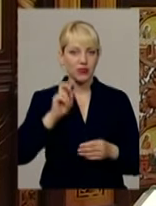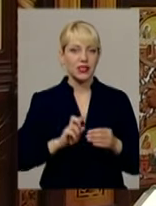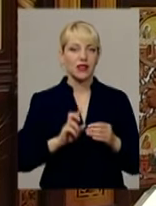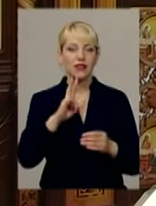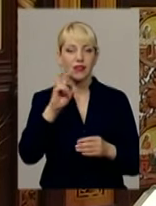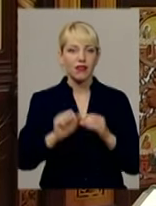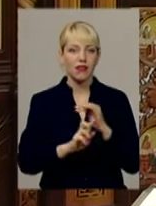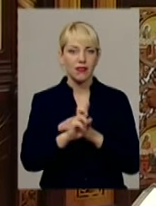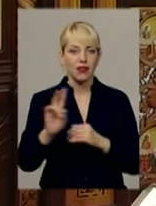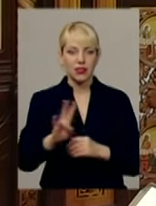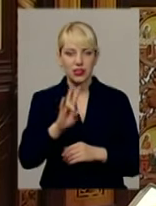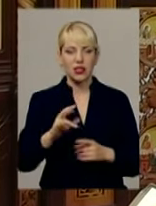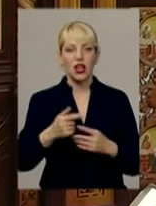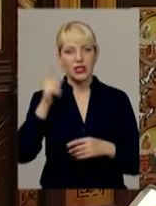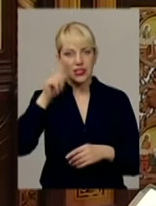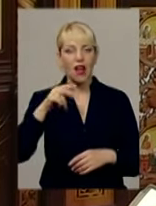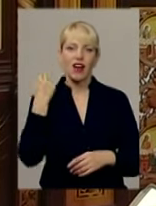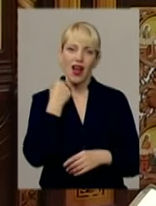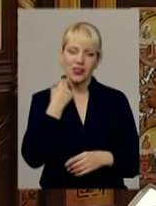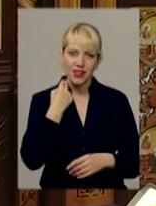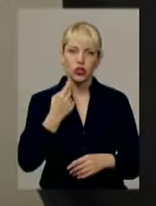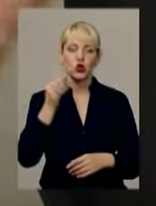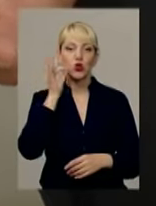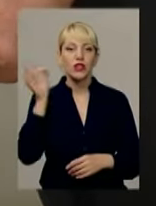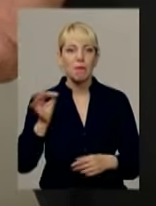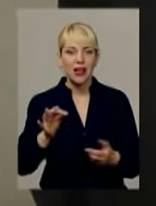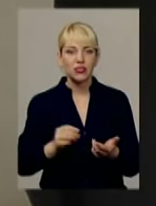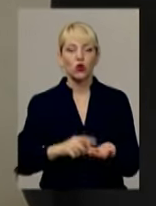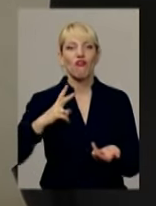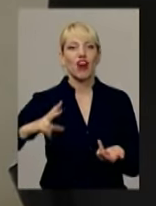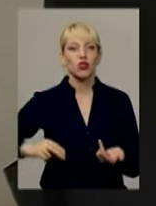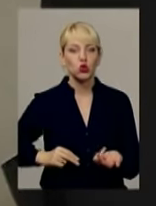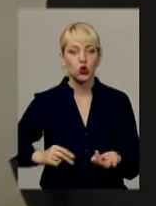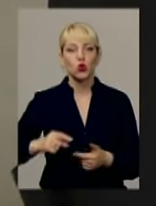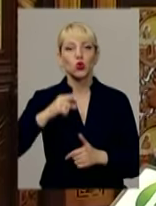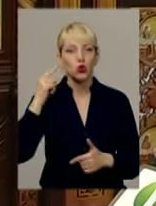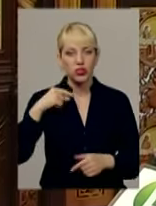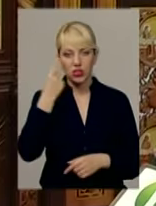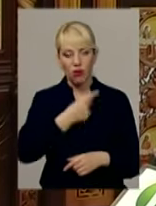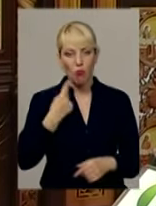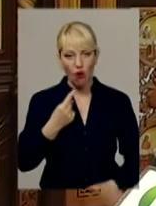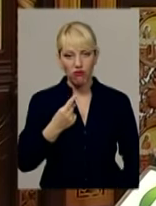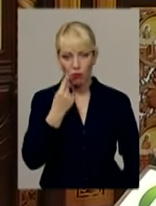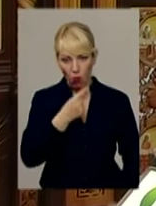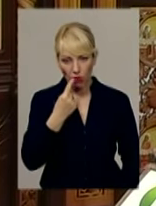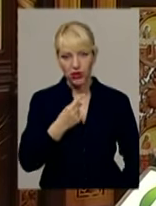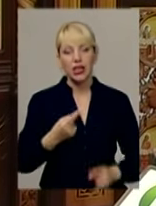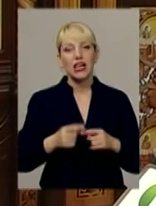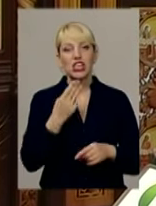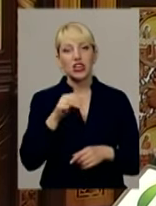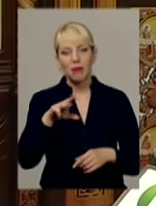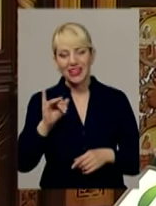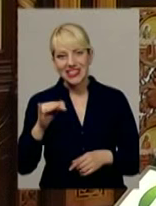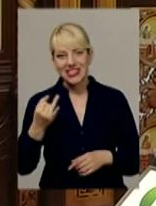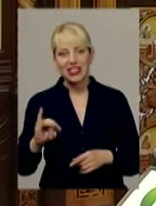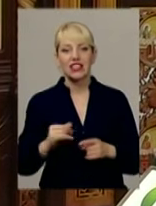мовами. І англійська, і німецька, і французька, і російська. Звичайно, для радянської системи і митрополитчо-оптицький, і українська